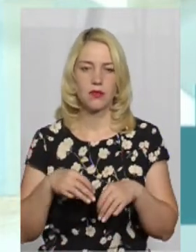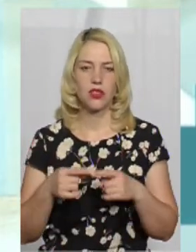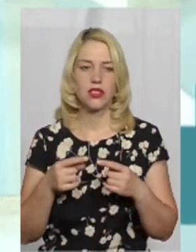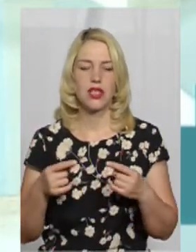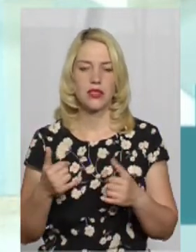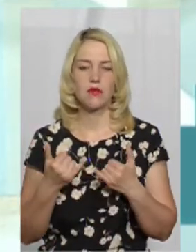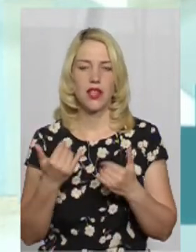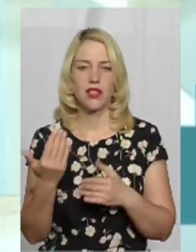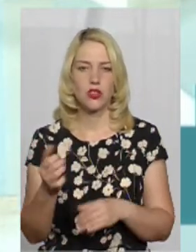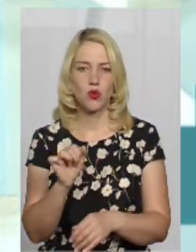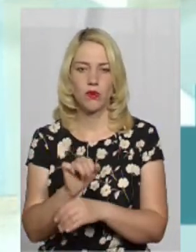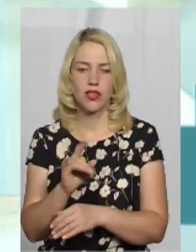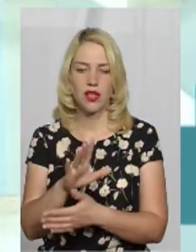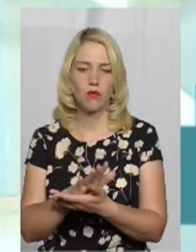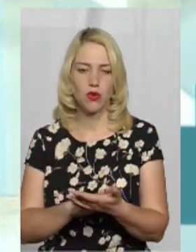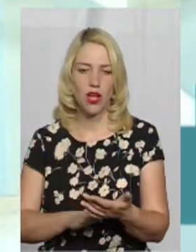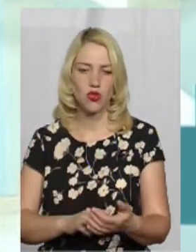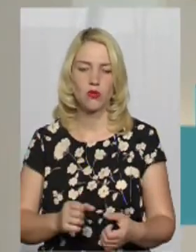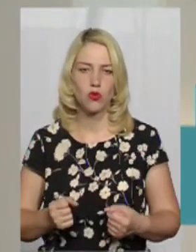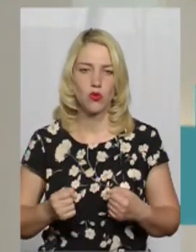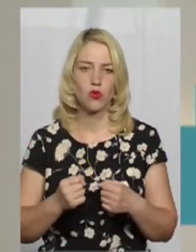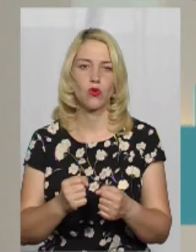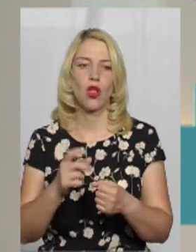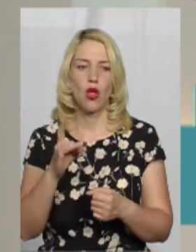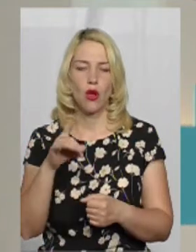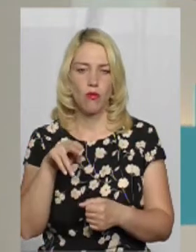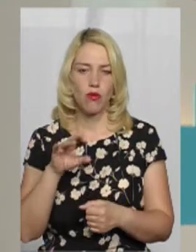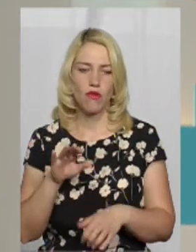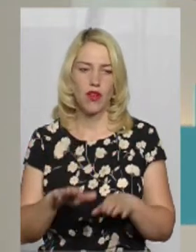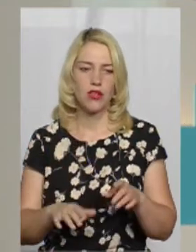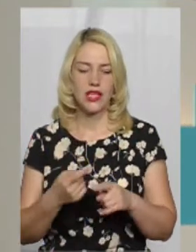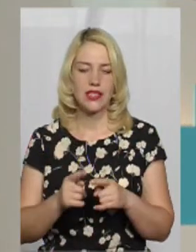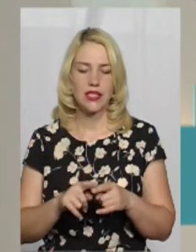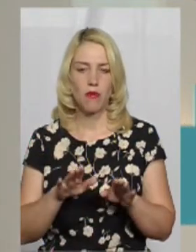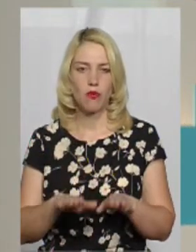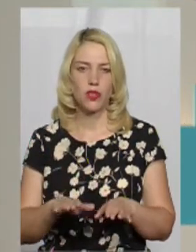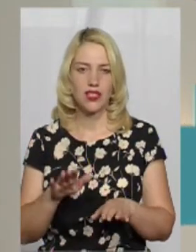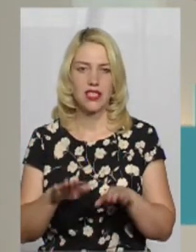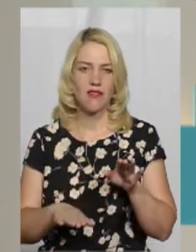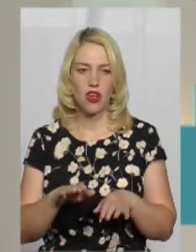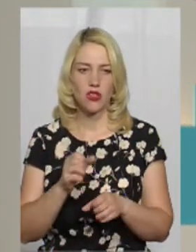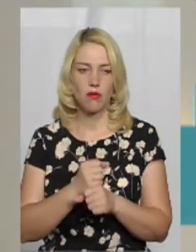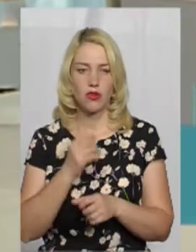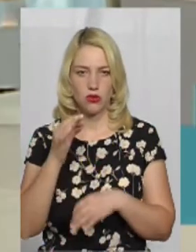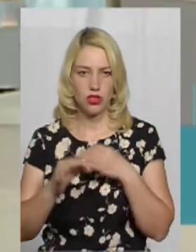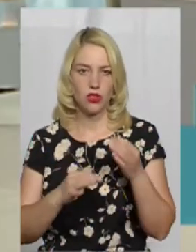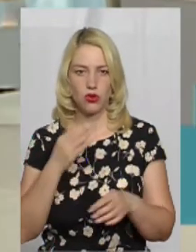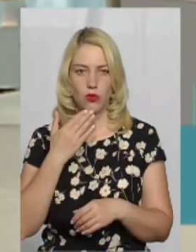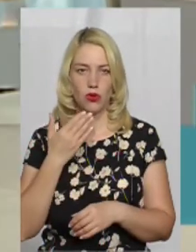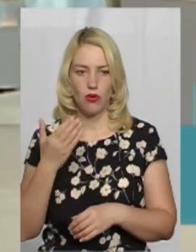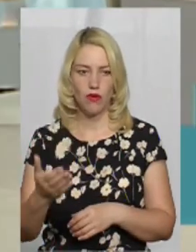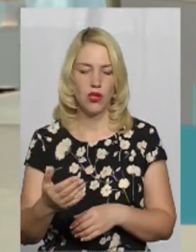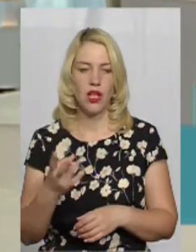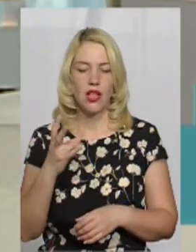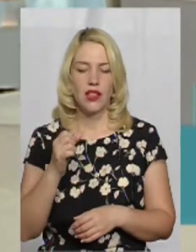зупинки та подальшого руху по ваговому комплексу. Ці плити зважування працюють цілодобово? На